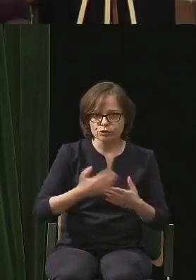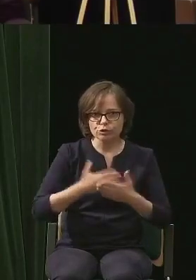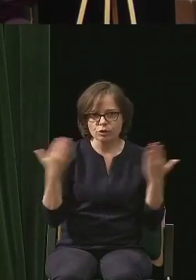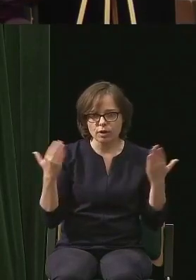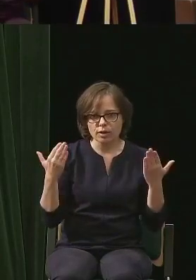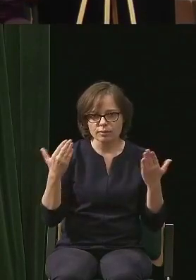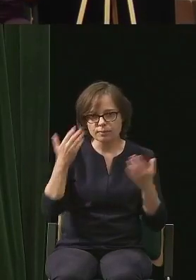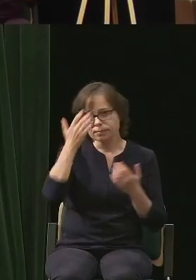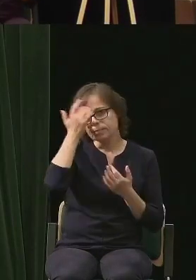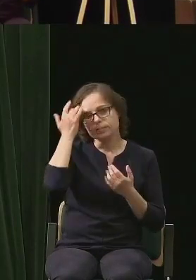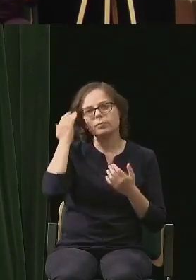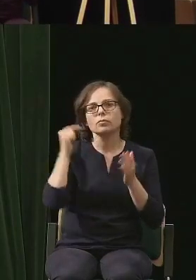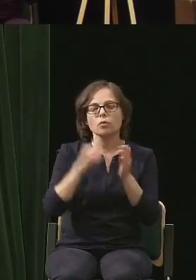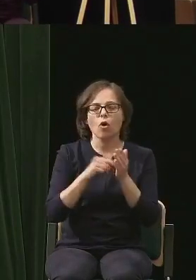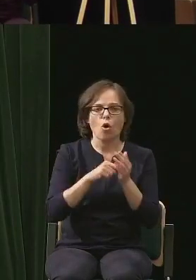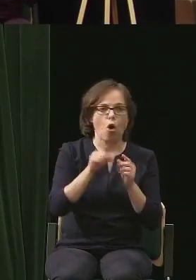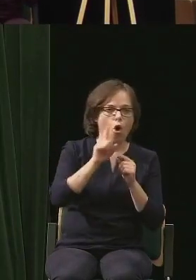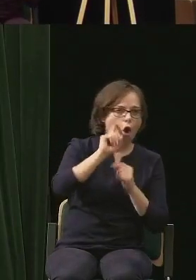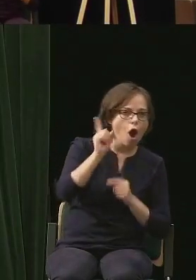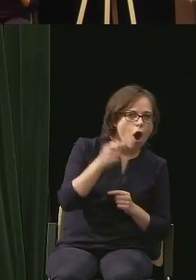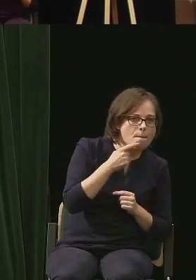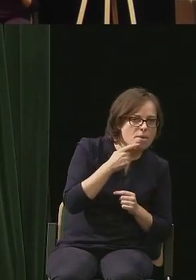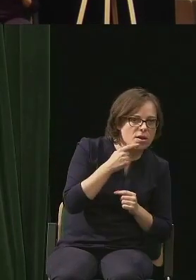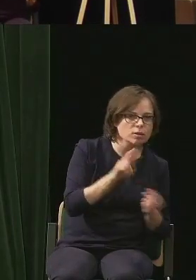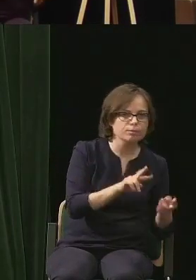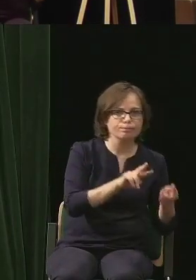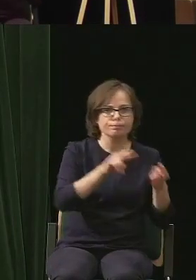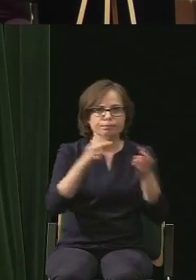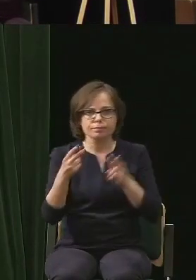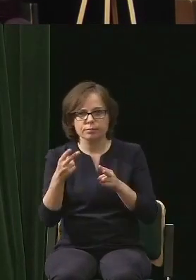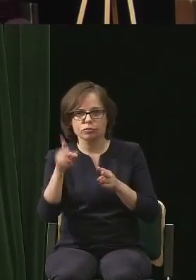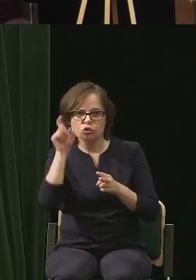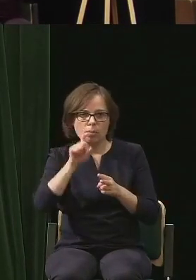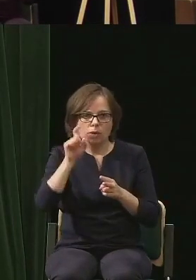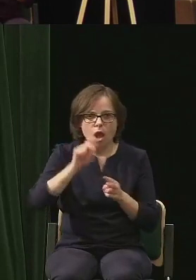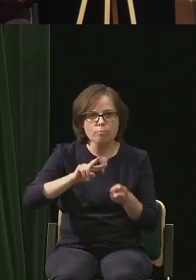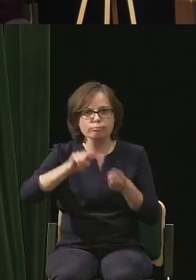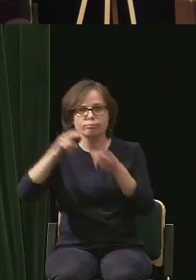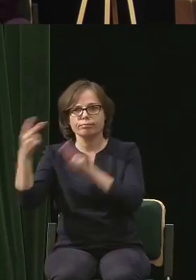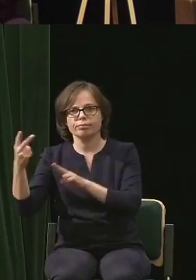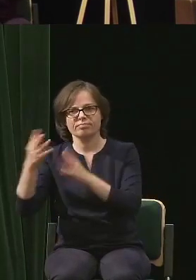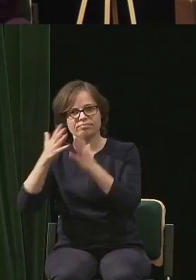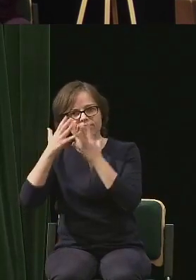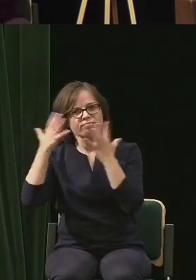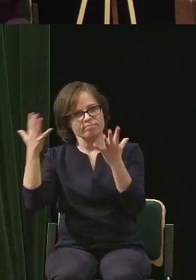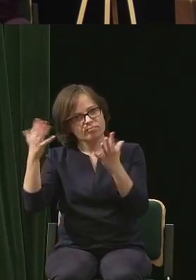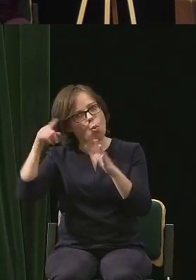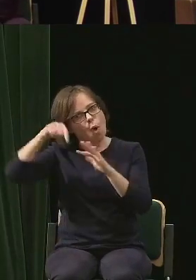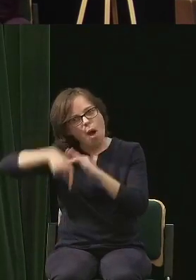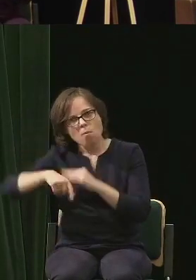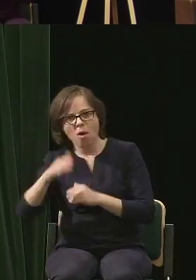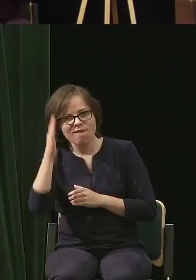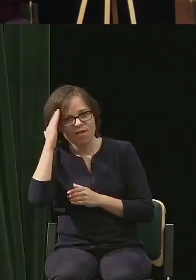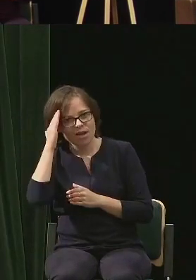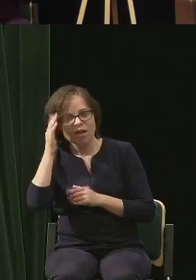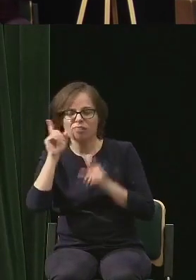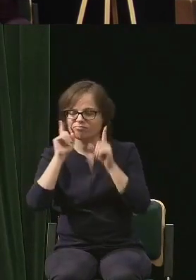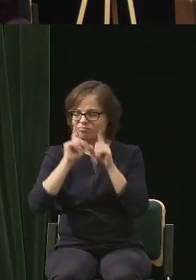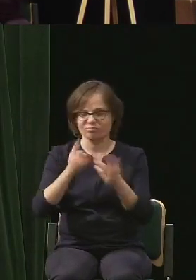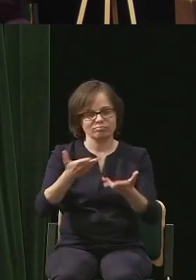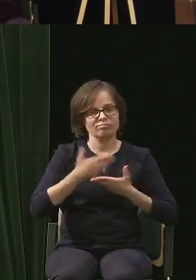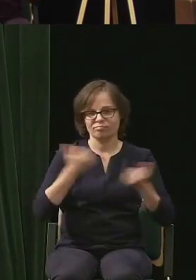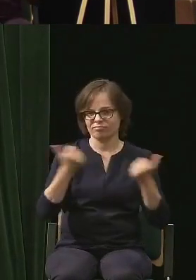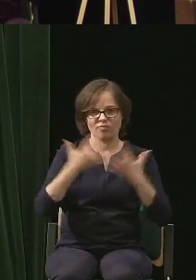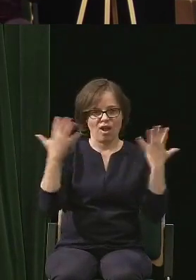połączenie właśnie od komiksu aż do głębokiej wiedzy wielka, wielka radość. Bardzo się